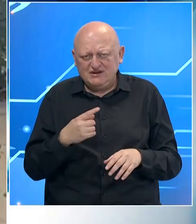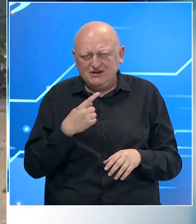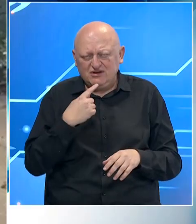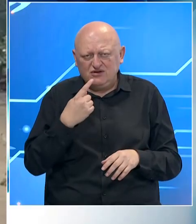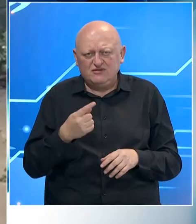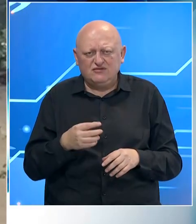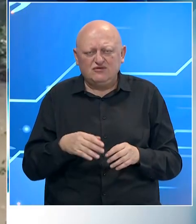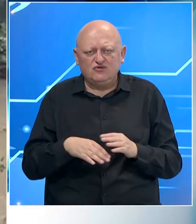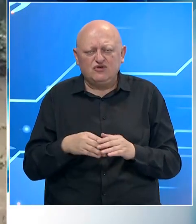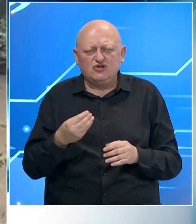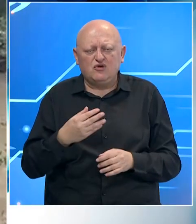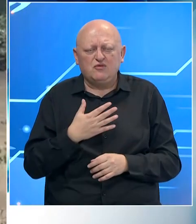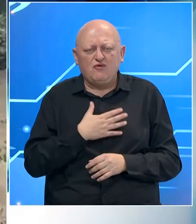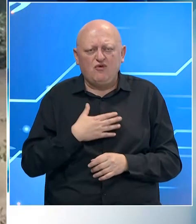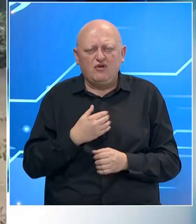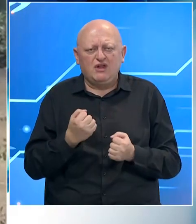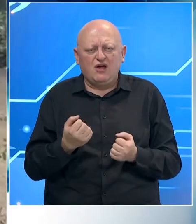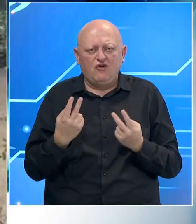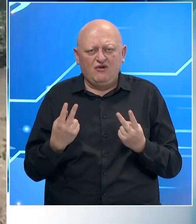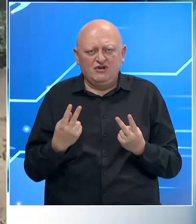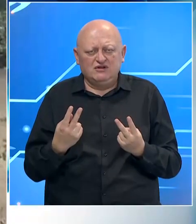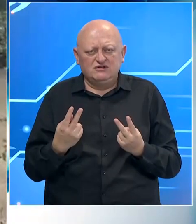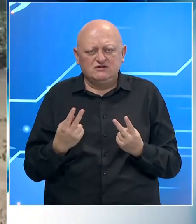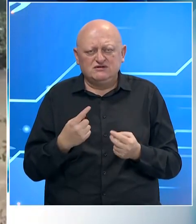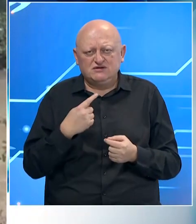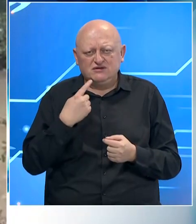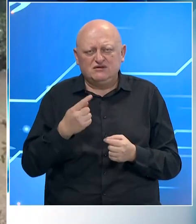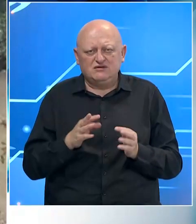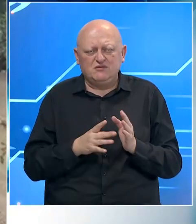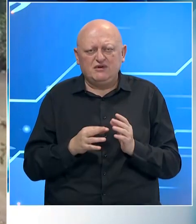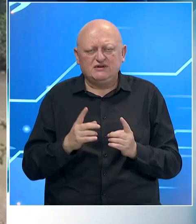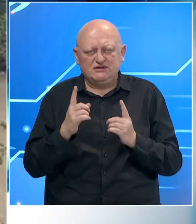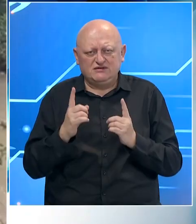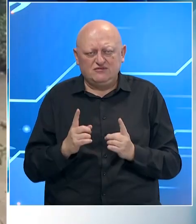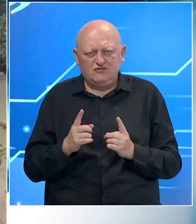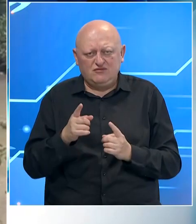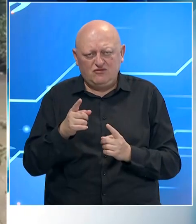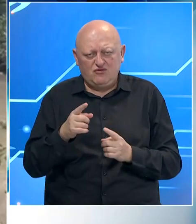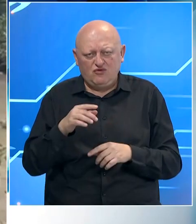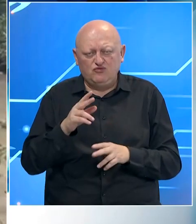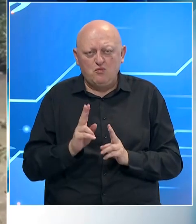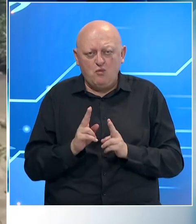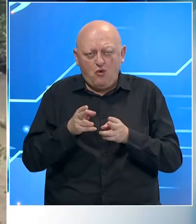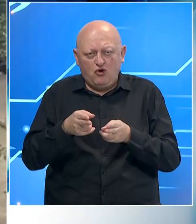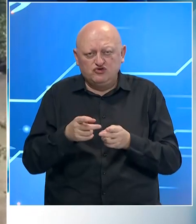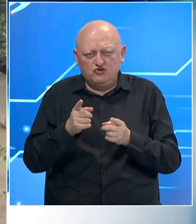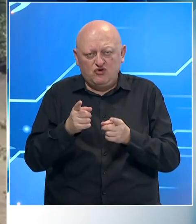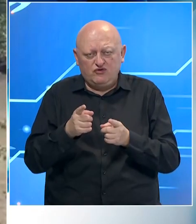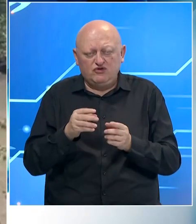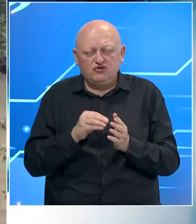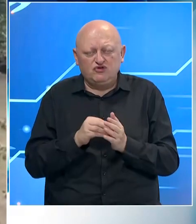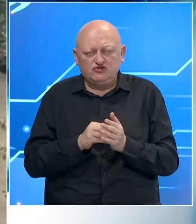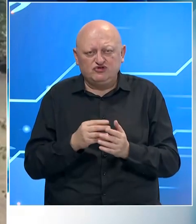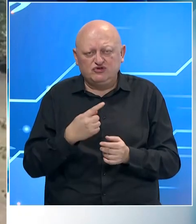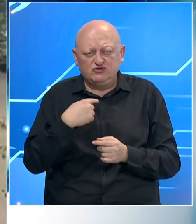i ruka dobre volje je jako bitna. Rekla sam Iza da se nalazimo na ovom mostu ovdje. Ja ću još